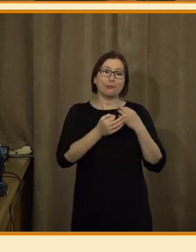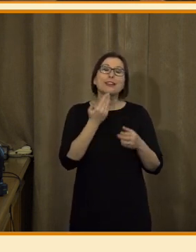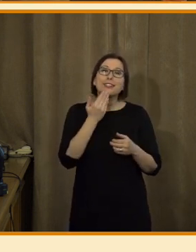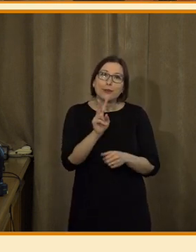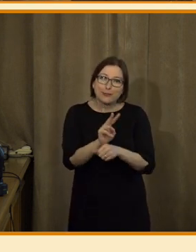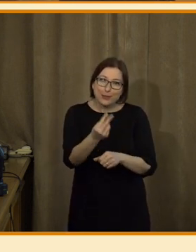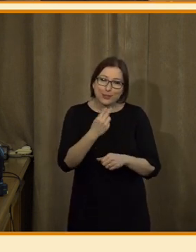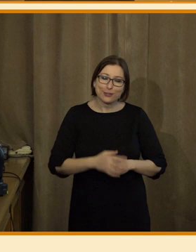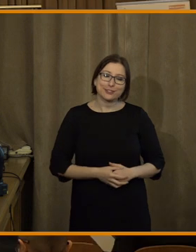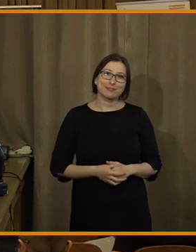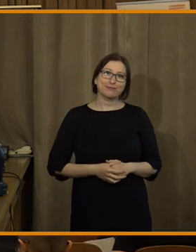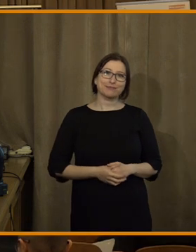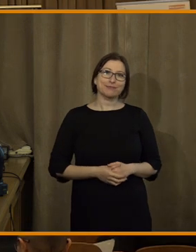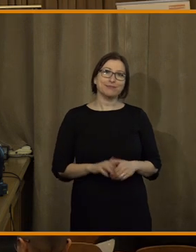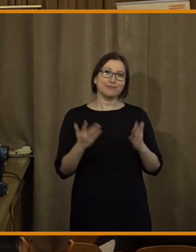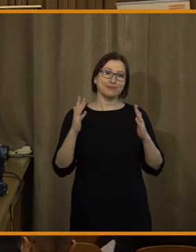pozornost.